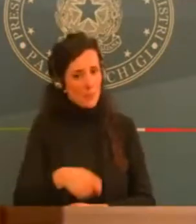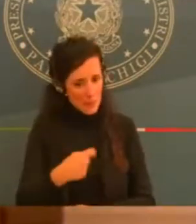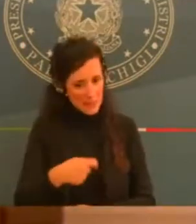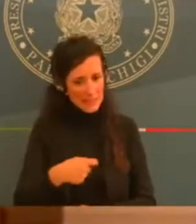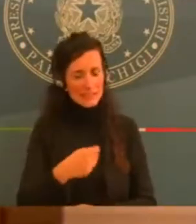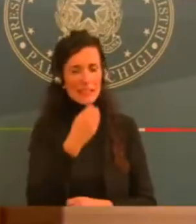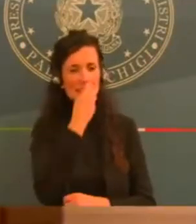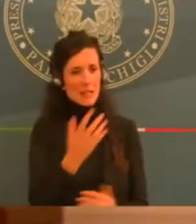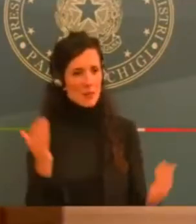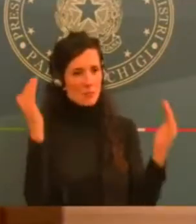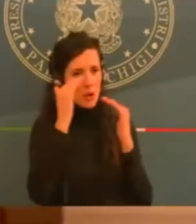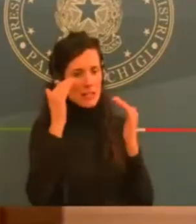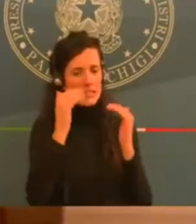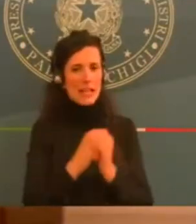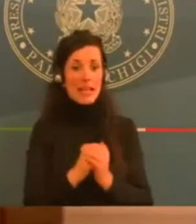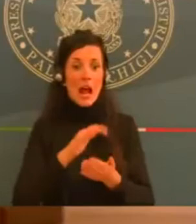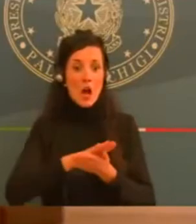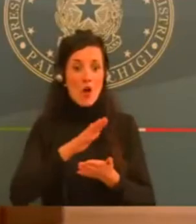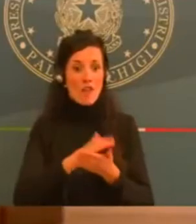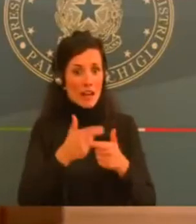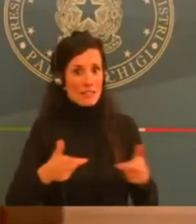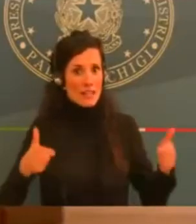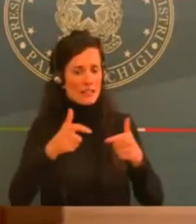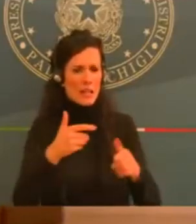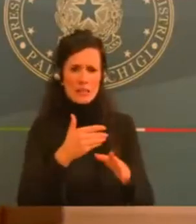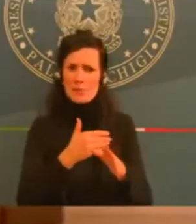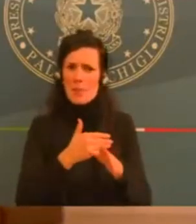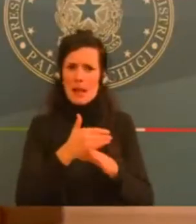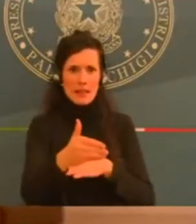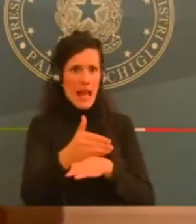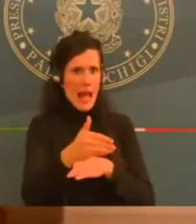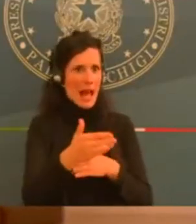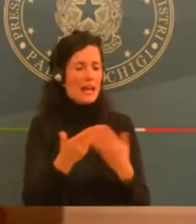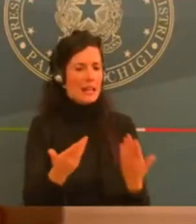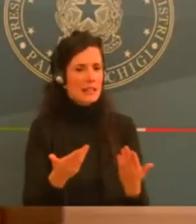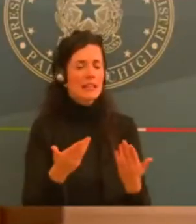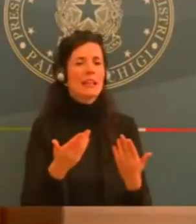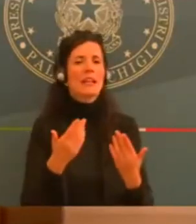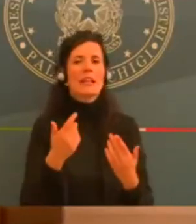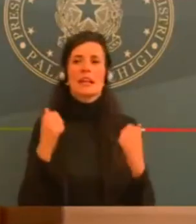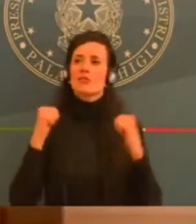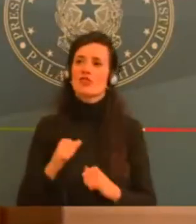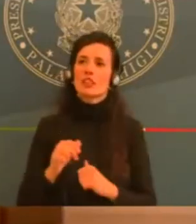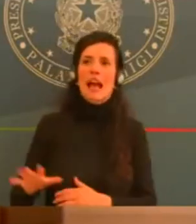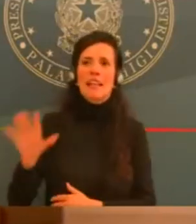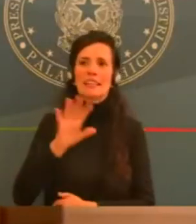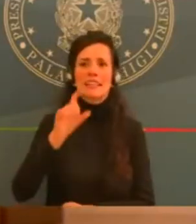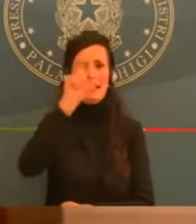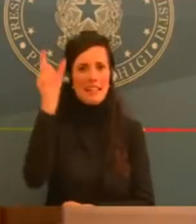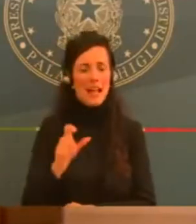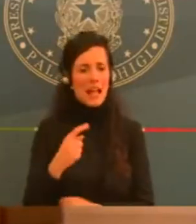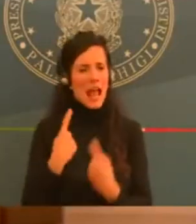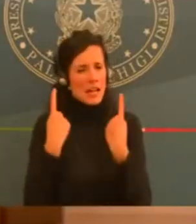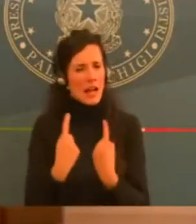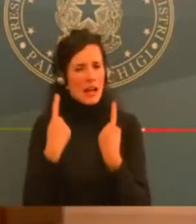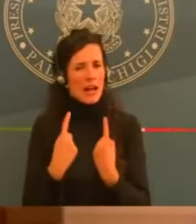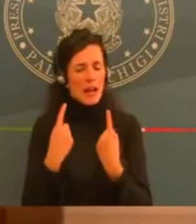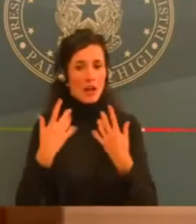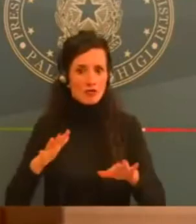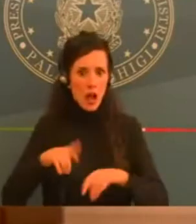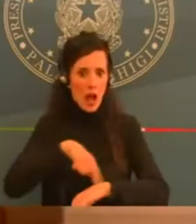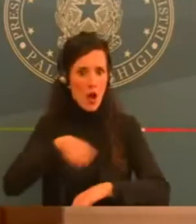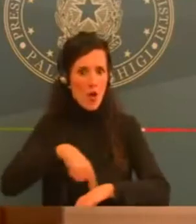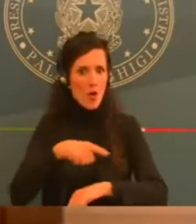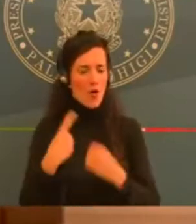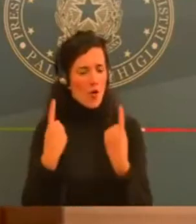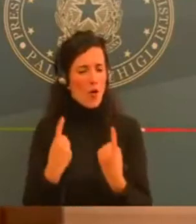chiederle, prima di tutto, visto che appunto le misure che voi dite che stanno così tanto funzionando però portano al fatto che